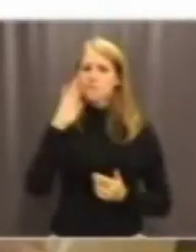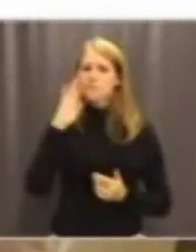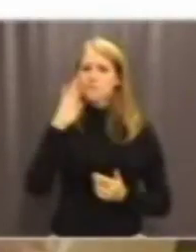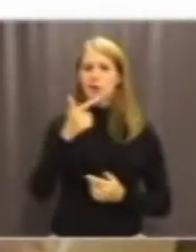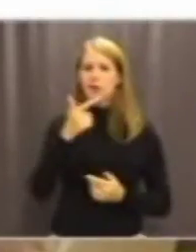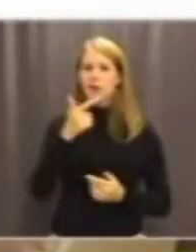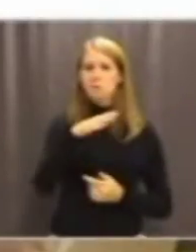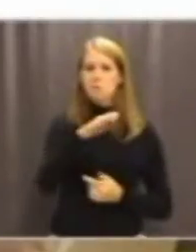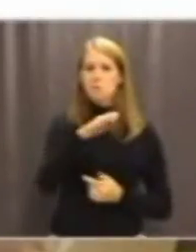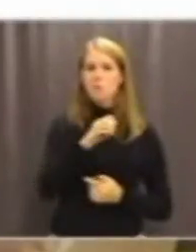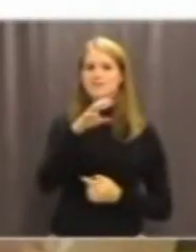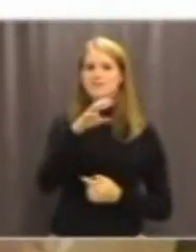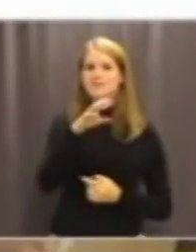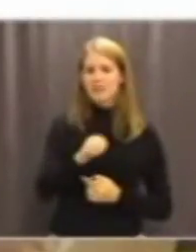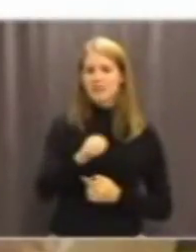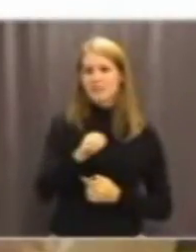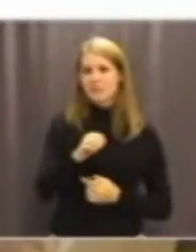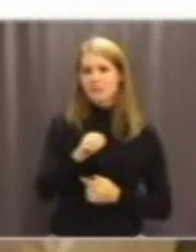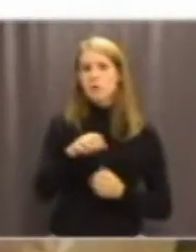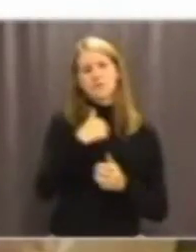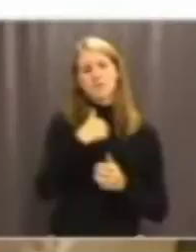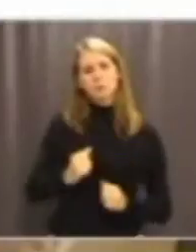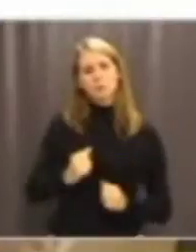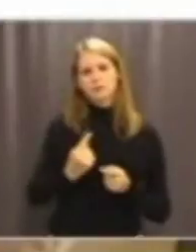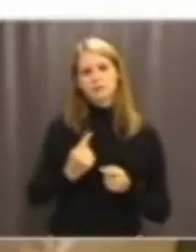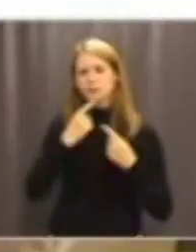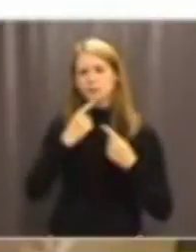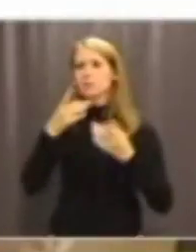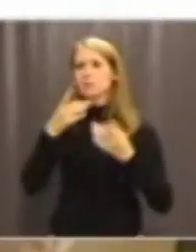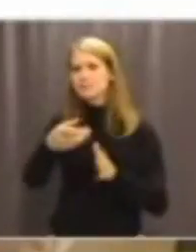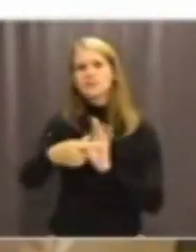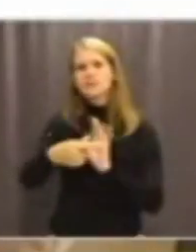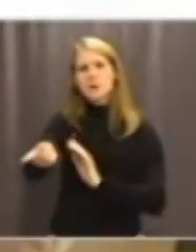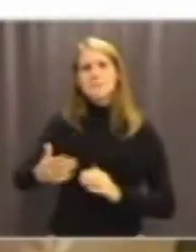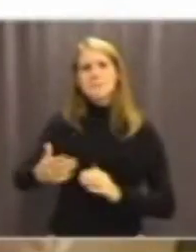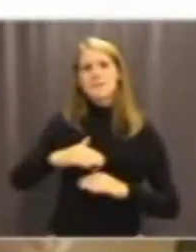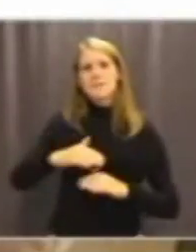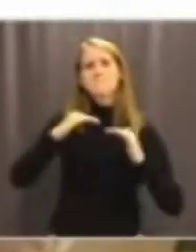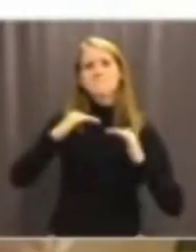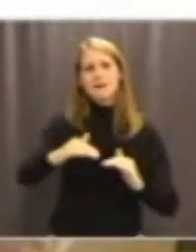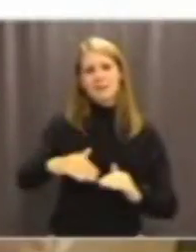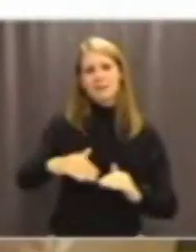behöver påpeka det att de som är markägare bör göra någonting åt det.